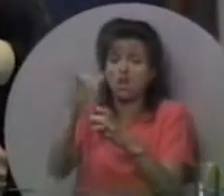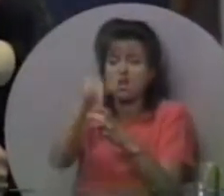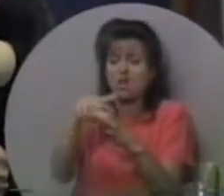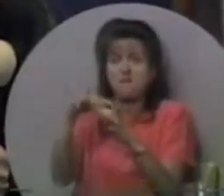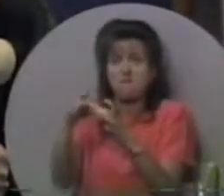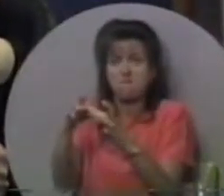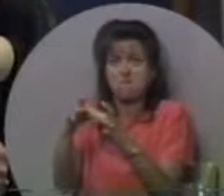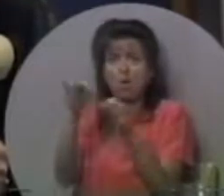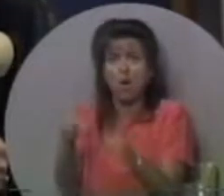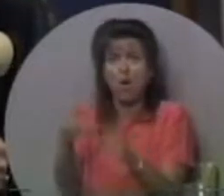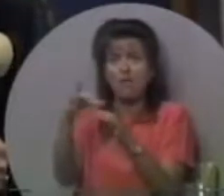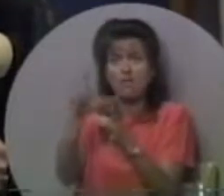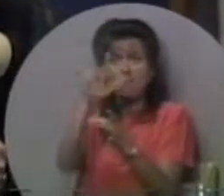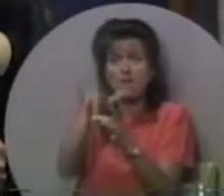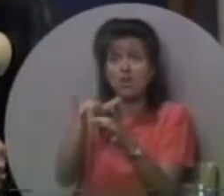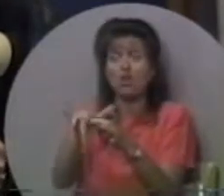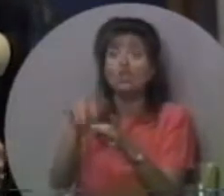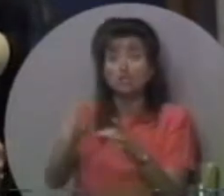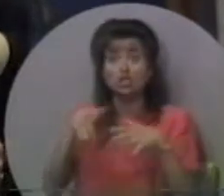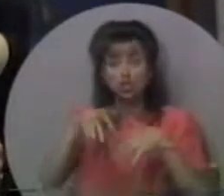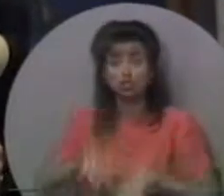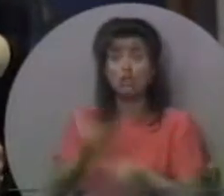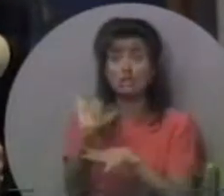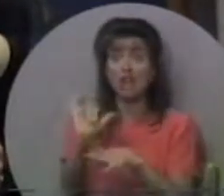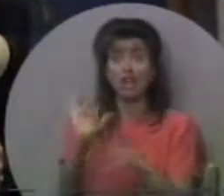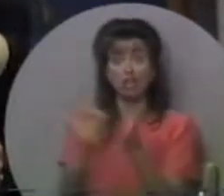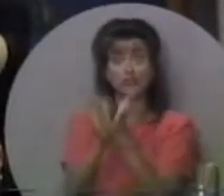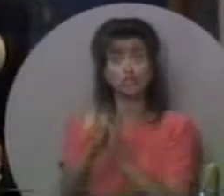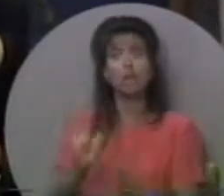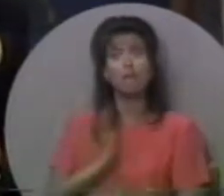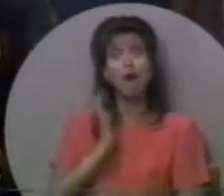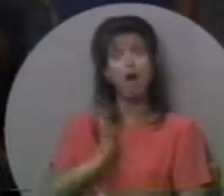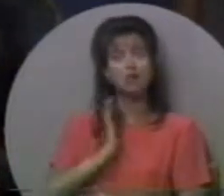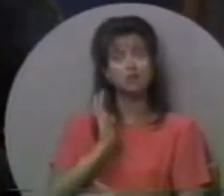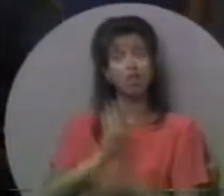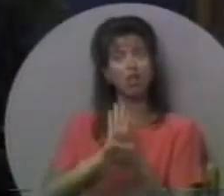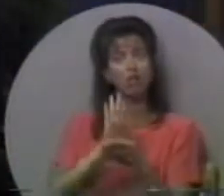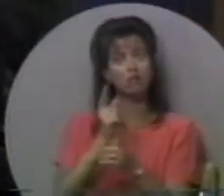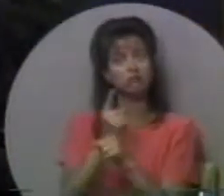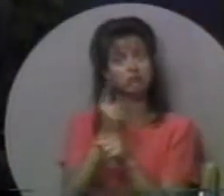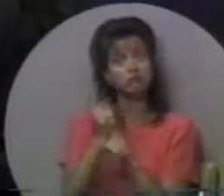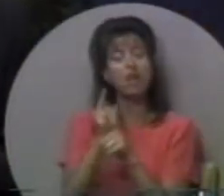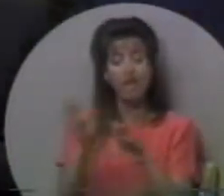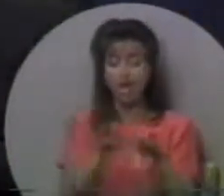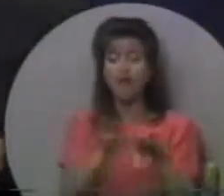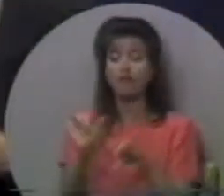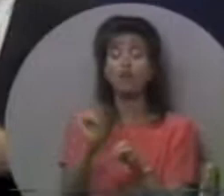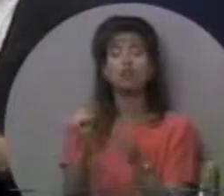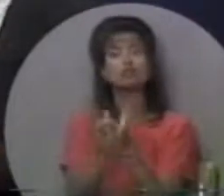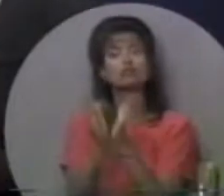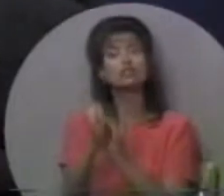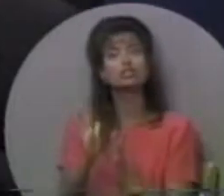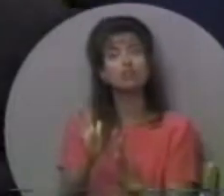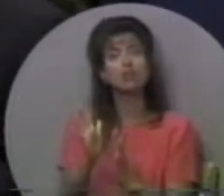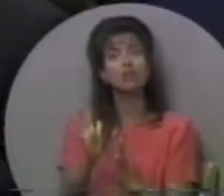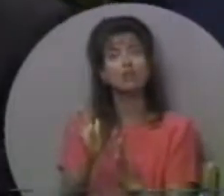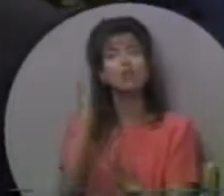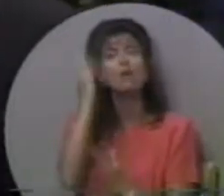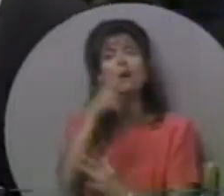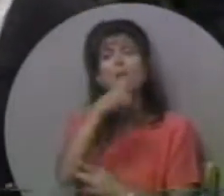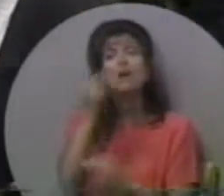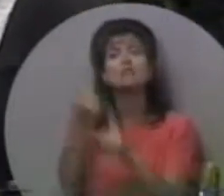внутрішньому дворі святині. Вам треба вдягатися як християнам, поважно діяти як